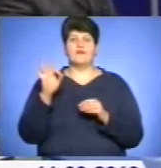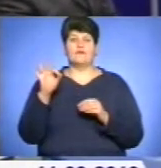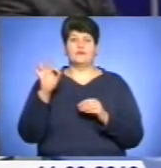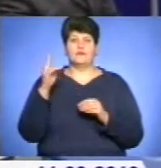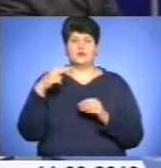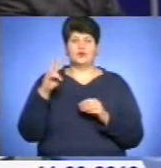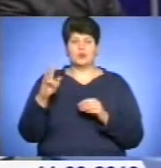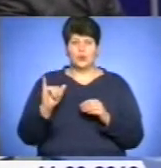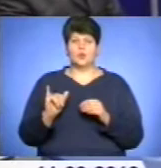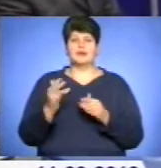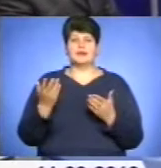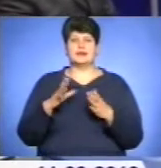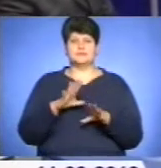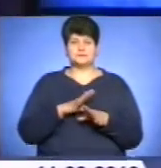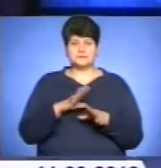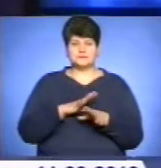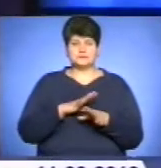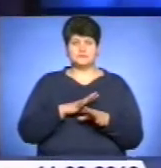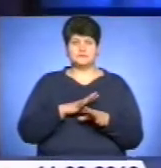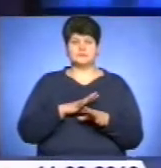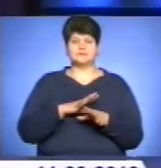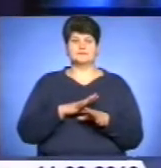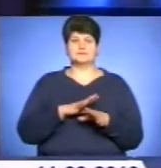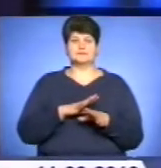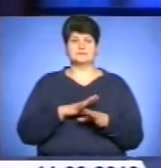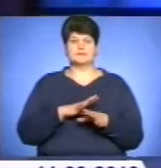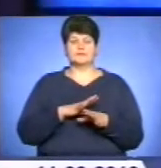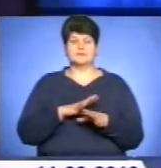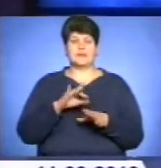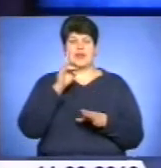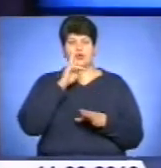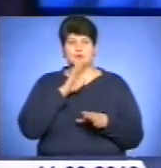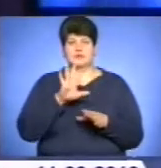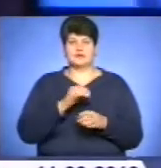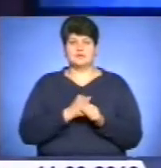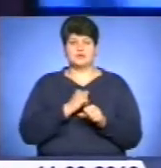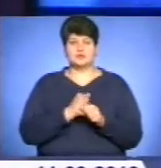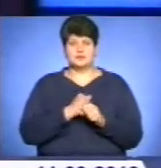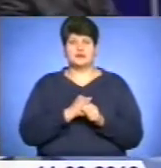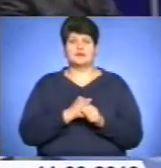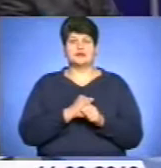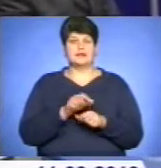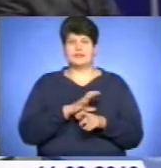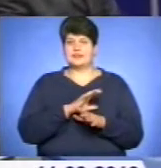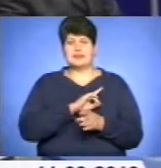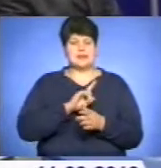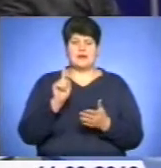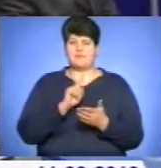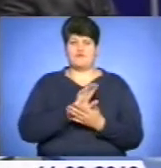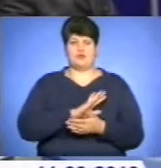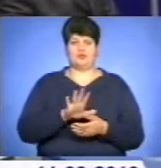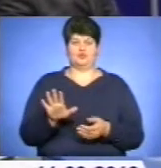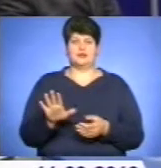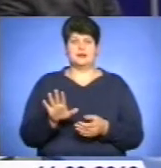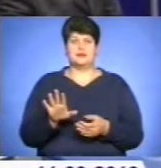вчинив якісь, скажімо, як мінімум, незручності для громадян, не повинно бути. Не повинно